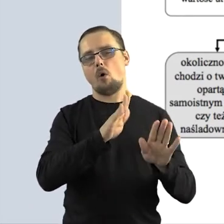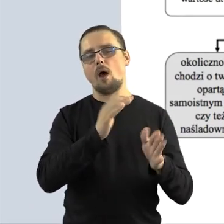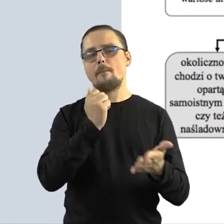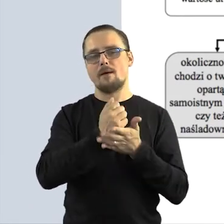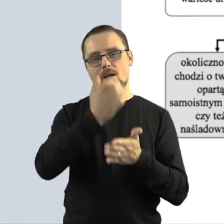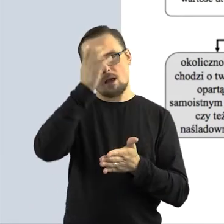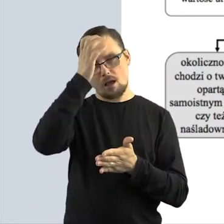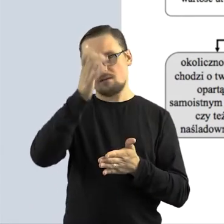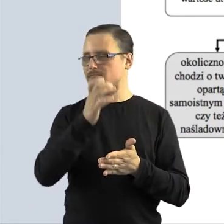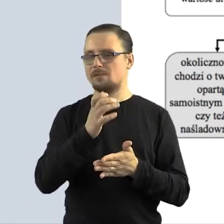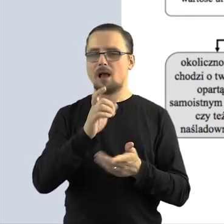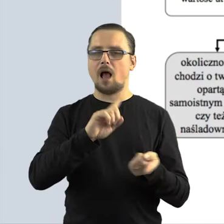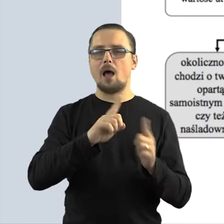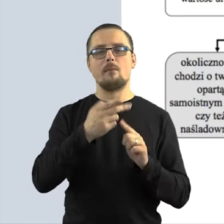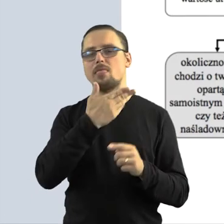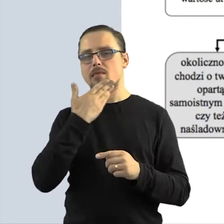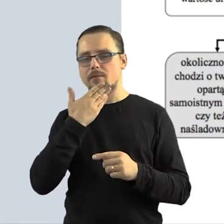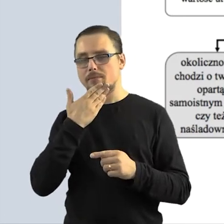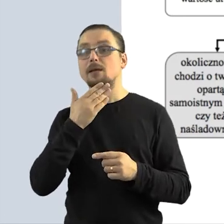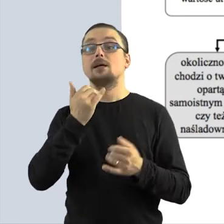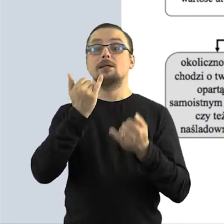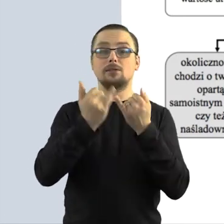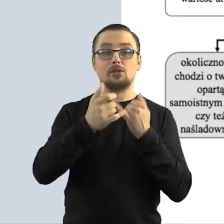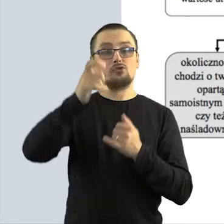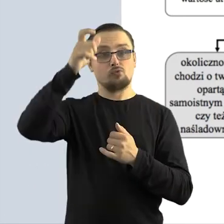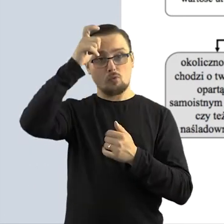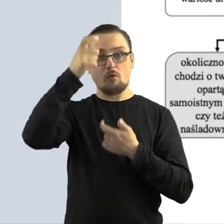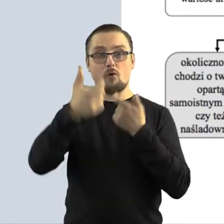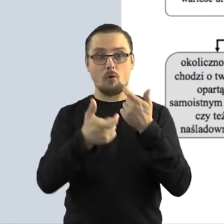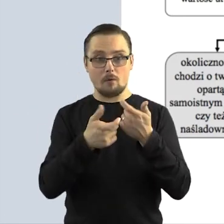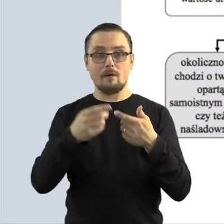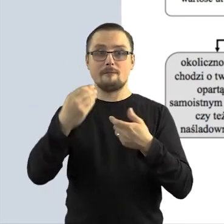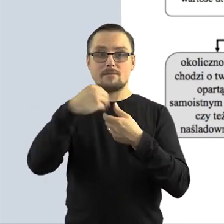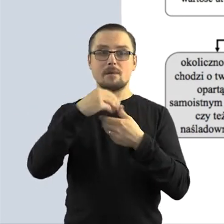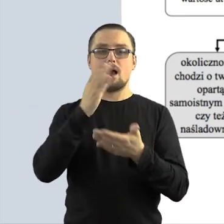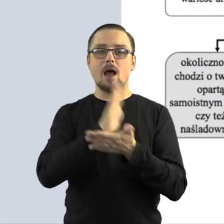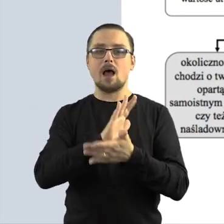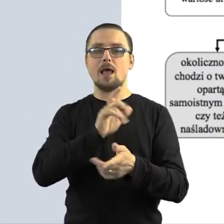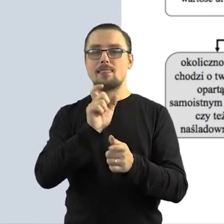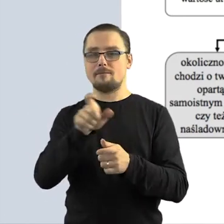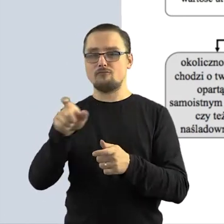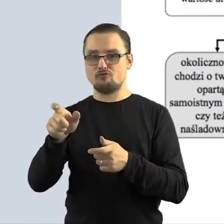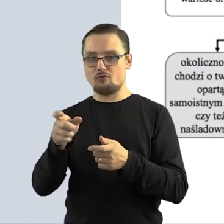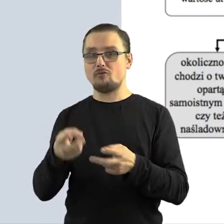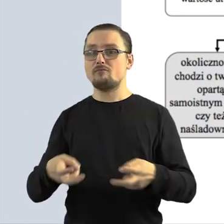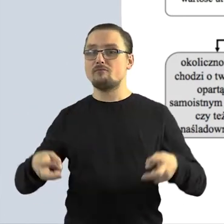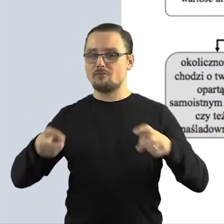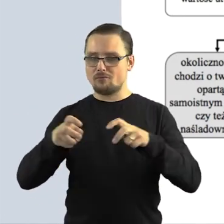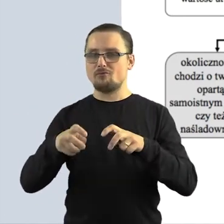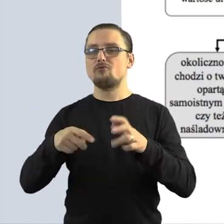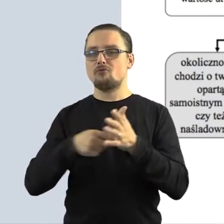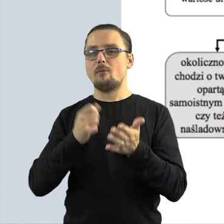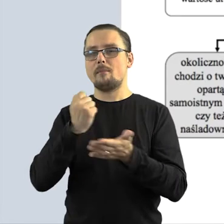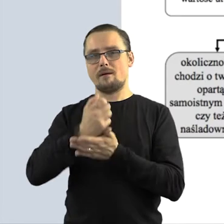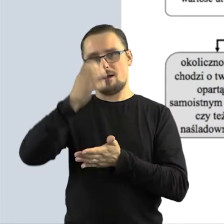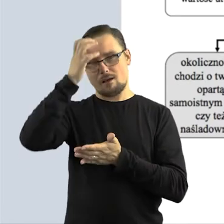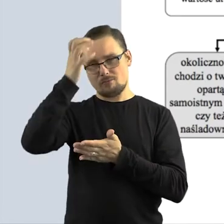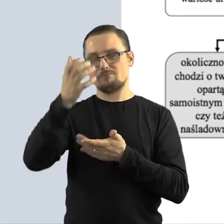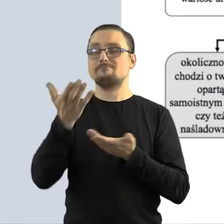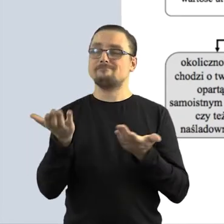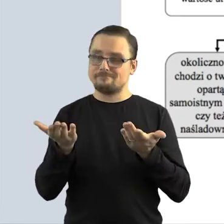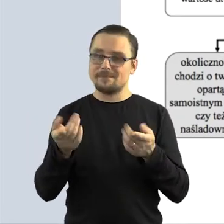wynikiem działalności twórczej człowieka o indywidualnym charakterze, to prawa autorskie będzie to chroniło, nawet jeśli będą to, nie wiem,